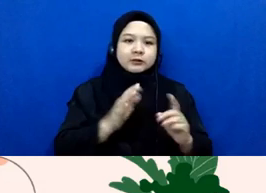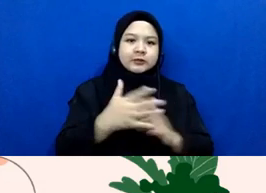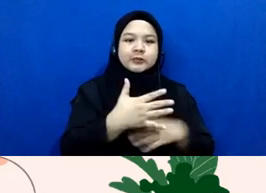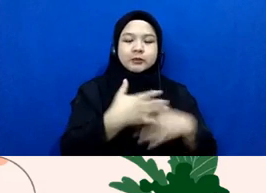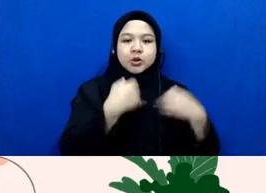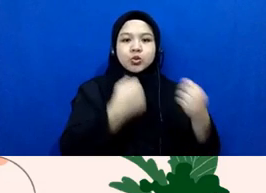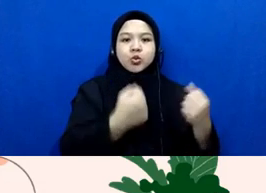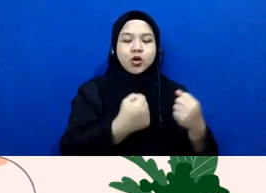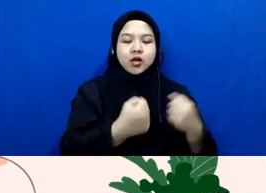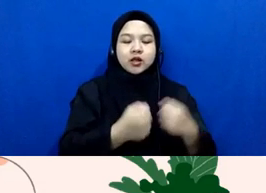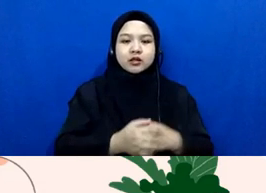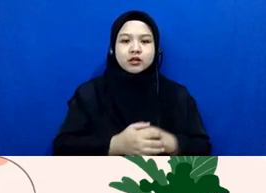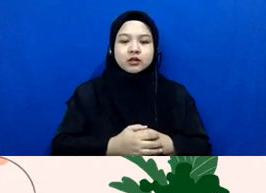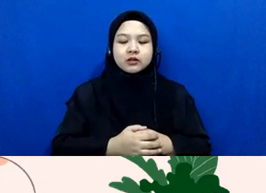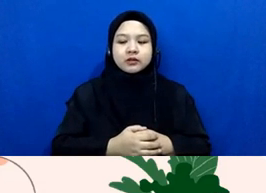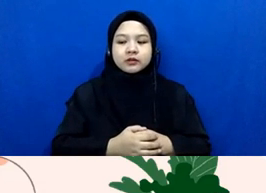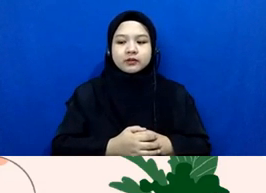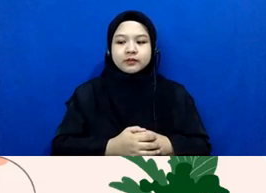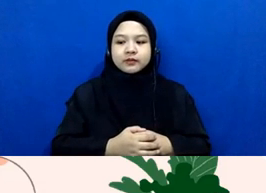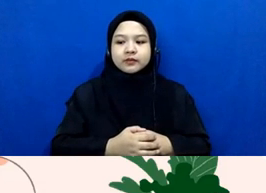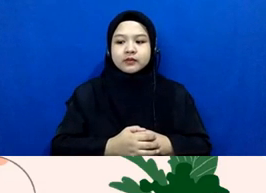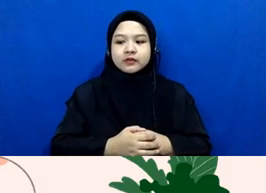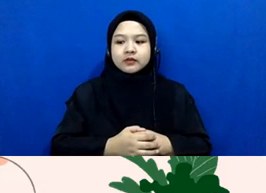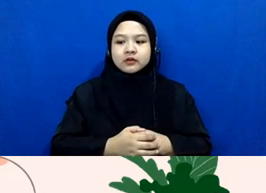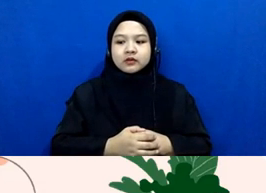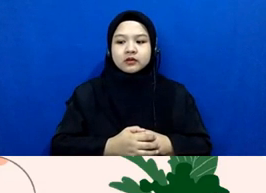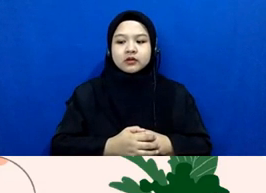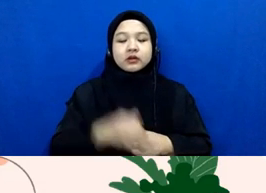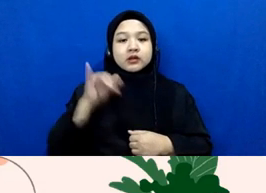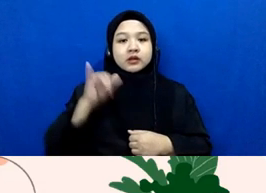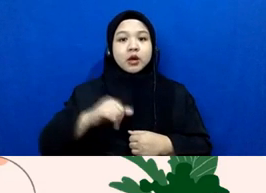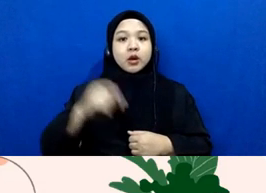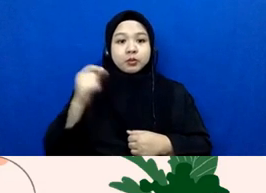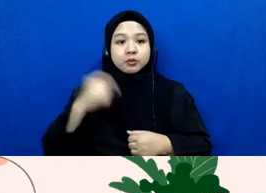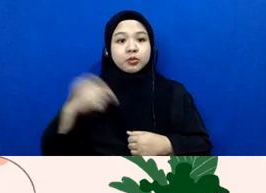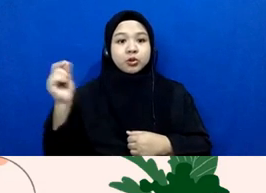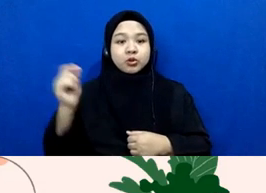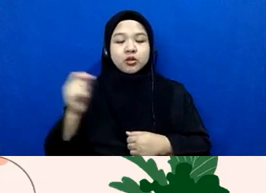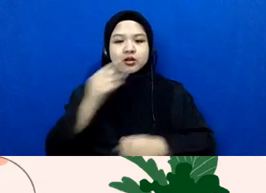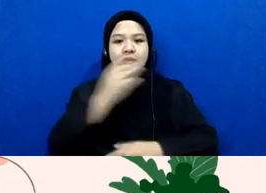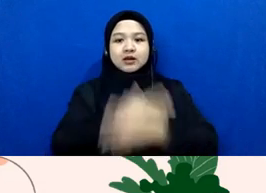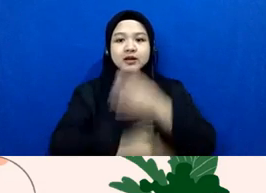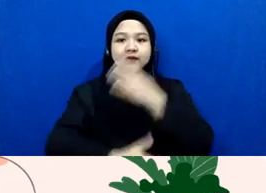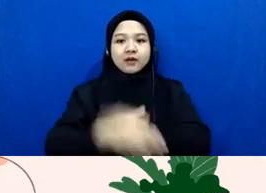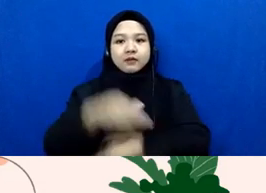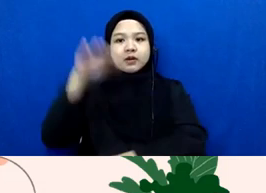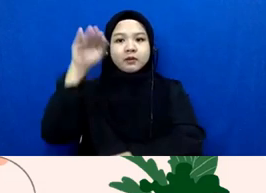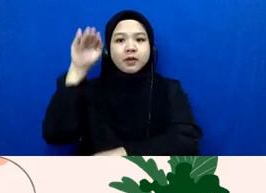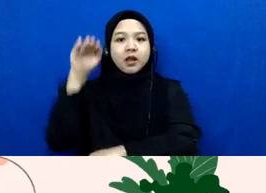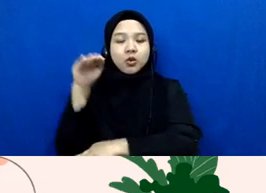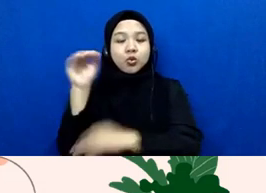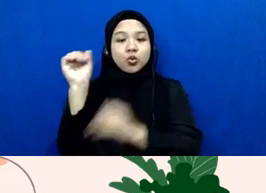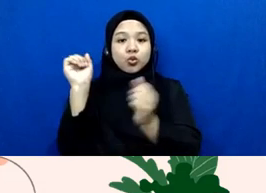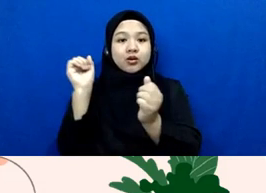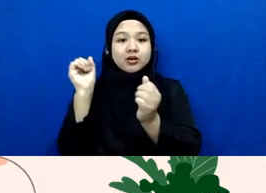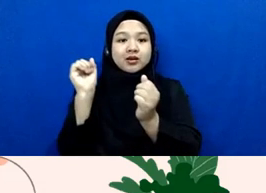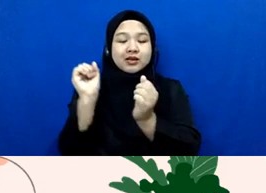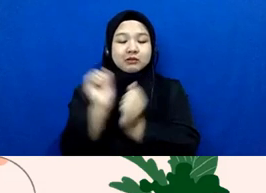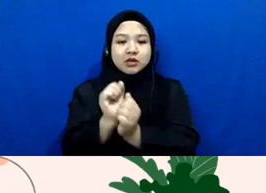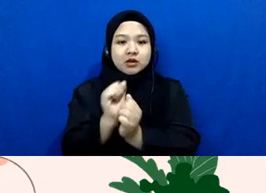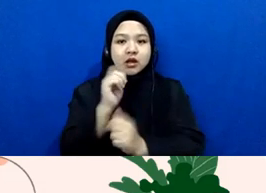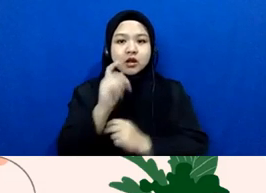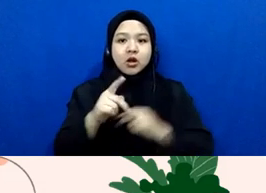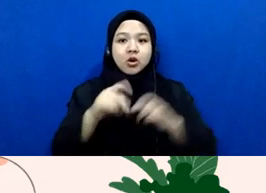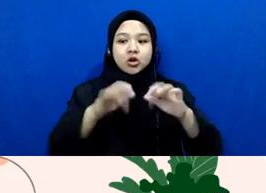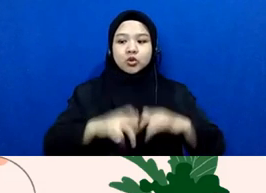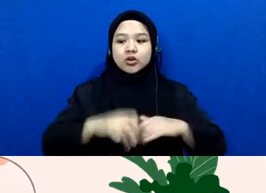jadi menjawab Mbak Nining singkatnya betul Mbak Difabel sebagai pelaku tindak kriminal juga ketika ditulis